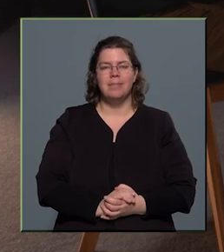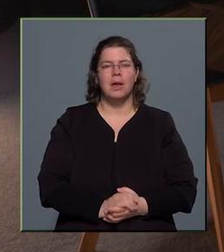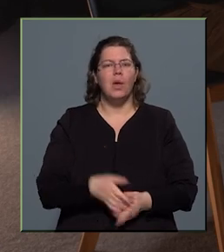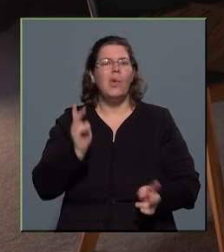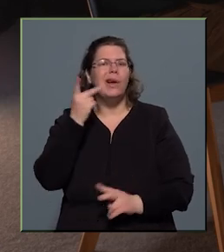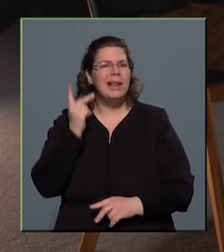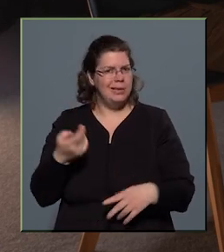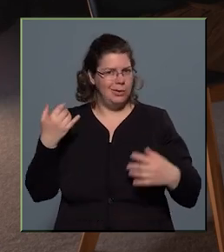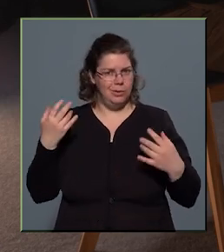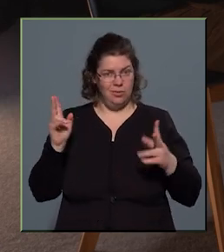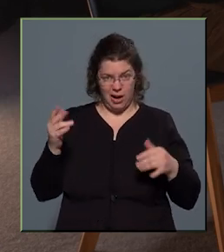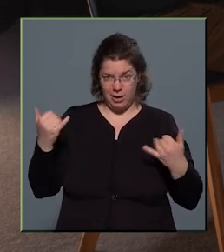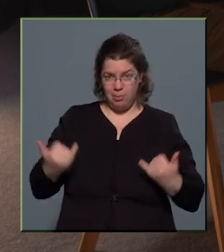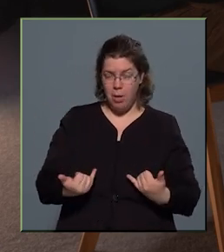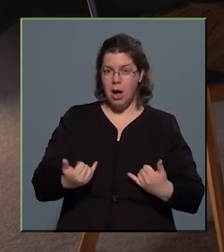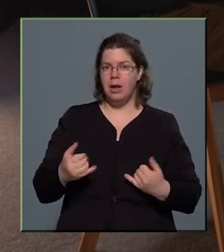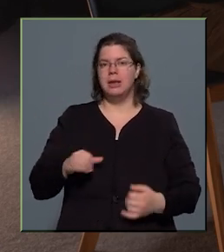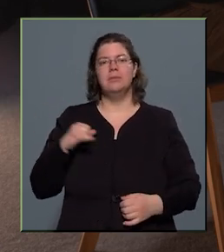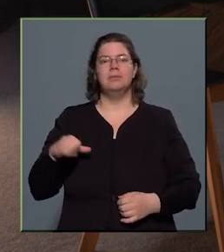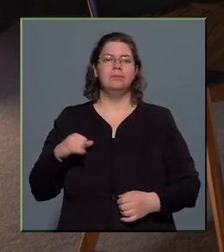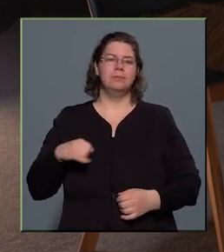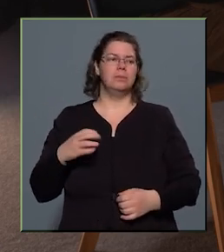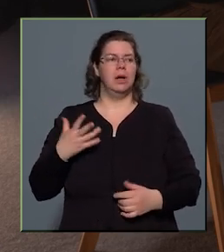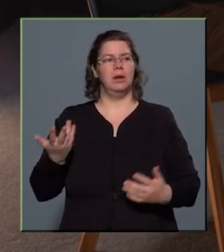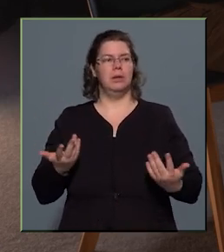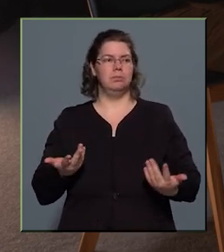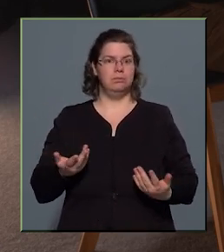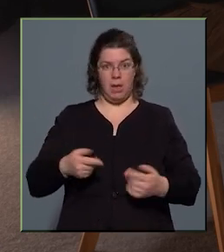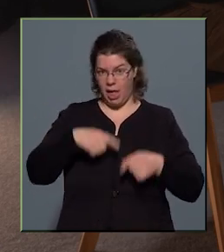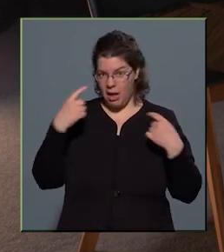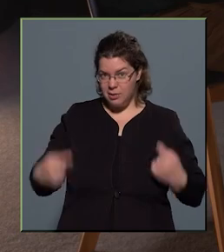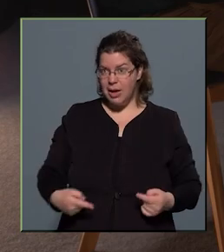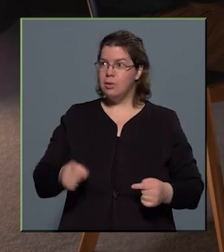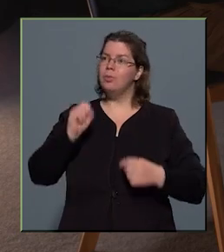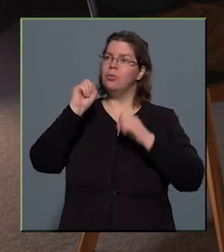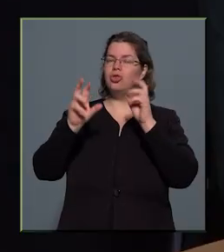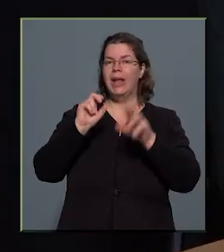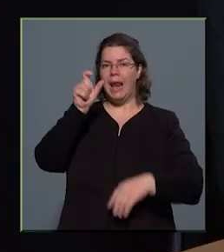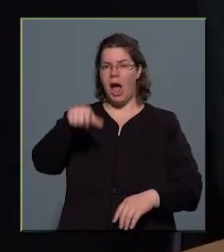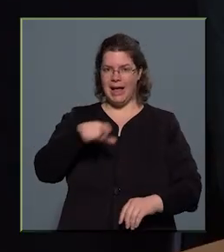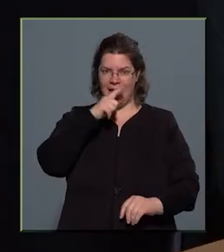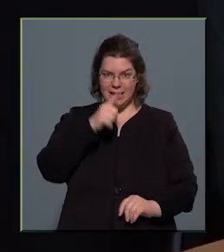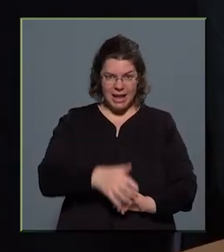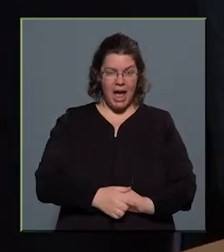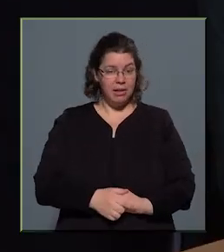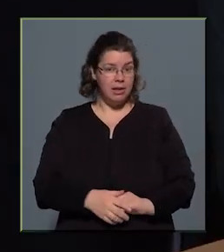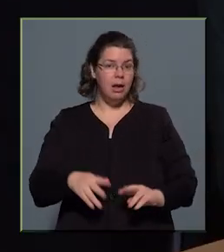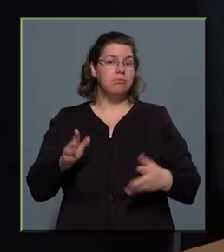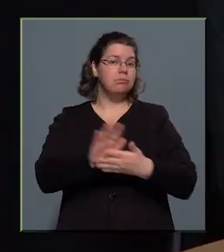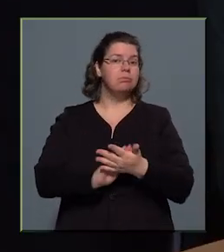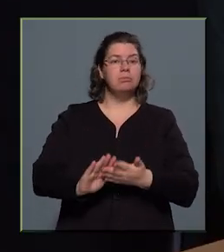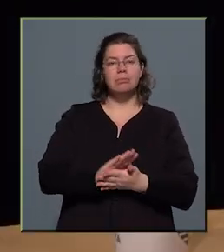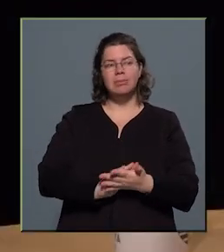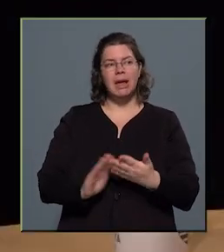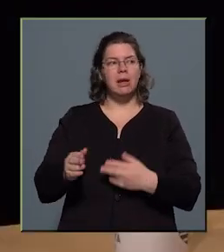valaki ma ifjú emberként elhatározza, hogy csillagász lesz? Akkor milyen utat kell